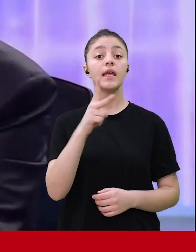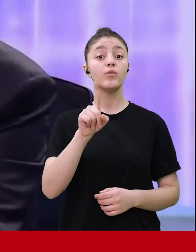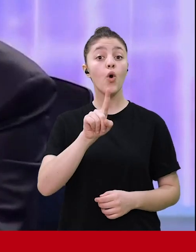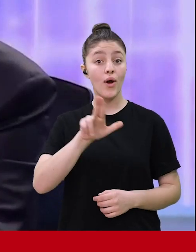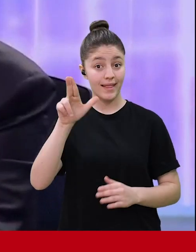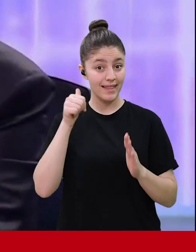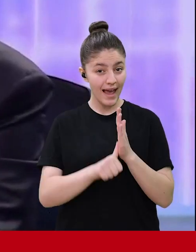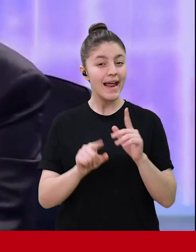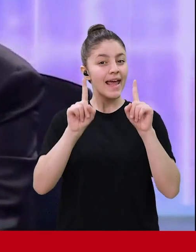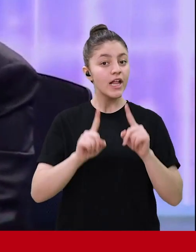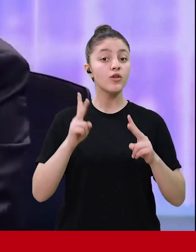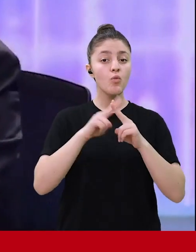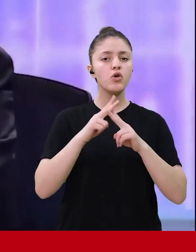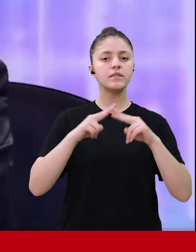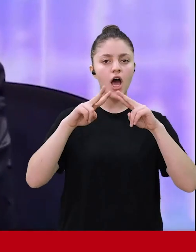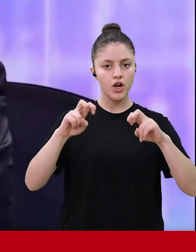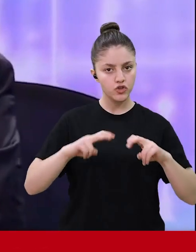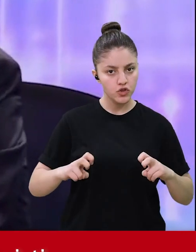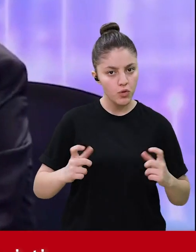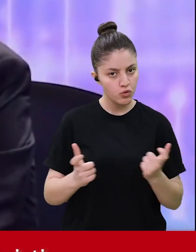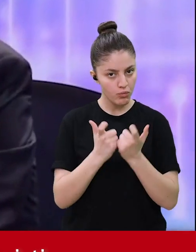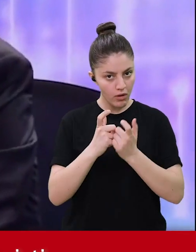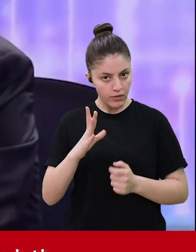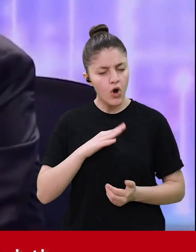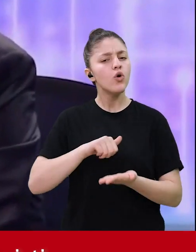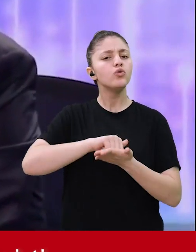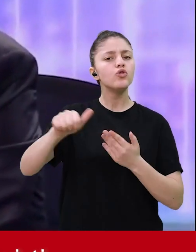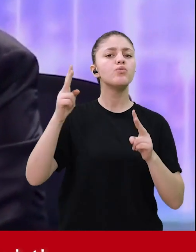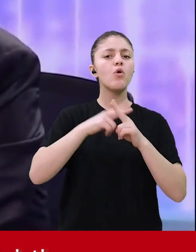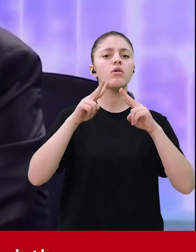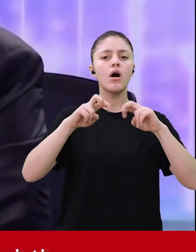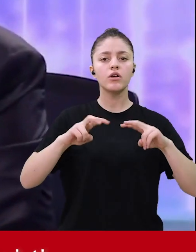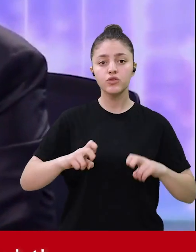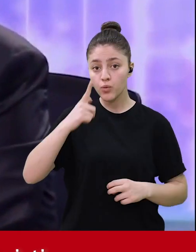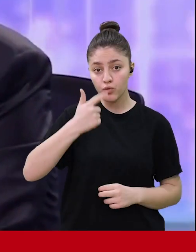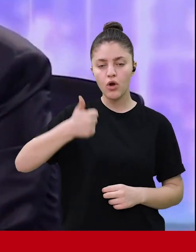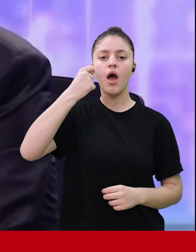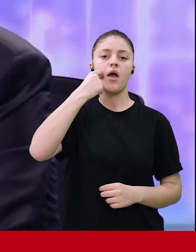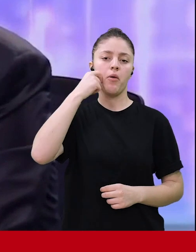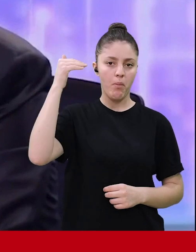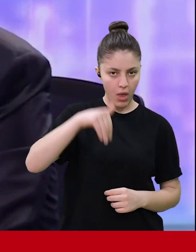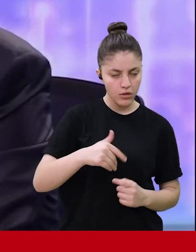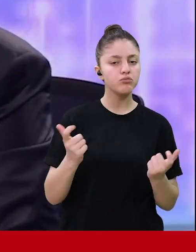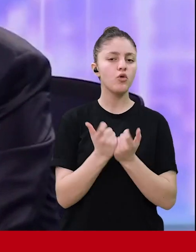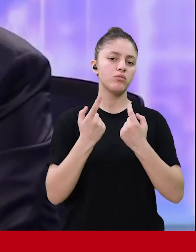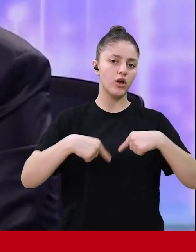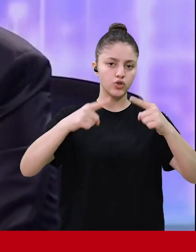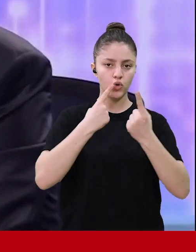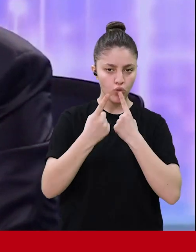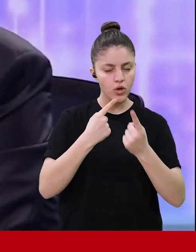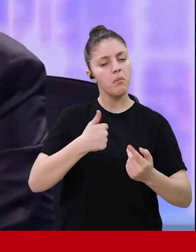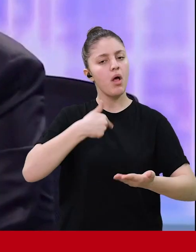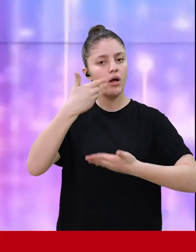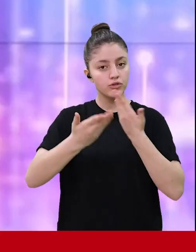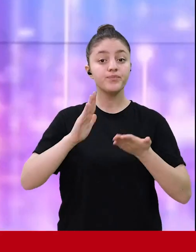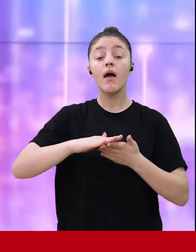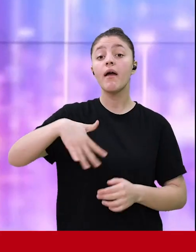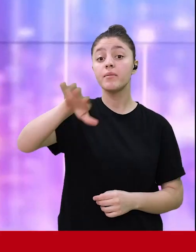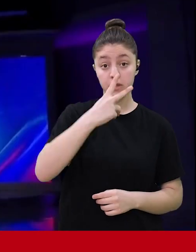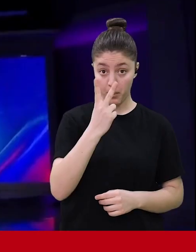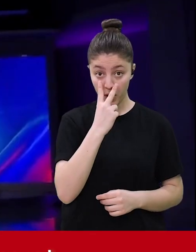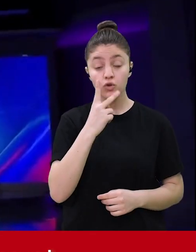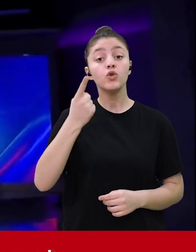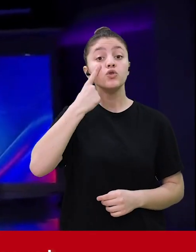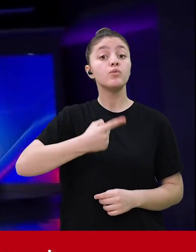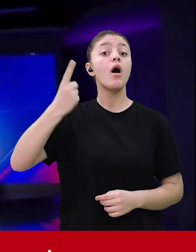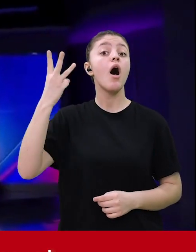2017'nin ilk istihbarat toplantısıydı. Tüm istihbarat müdürleri Ankara'ya gelmişti. Dedim ki onlara konuşuyorum. Arkadaşlar dedim,